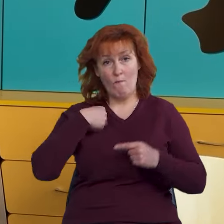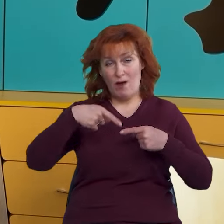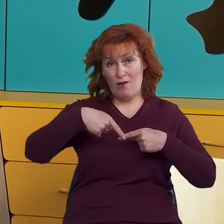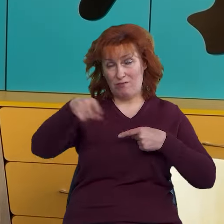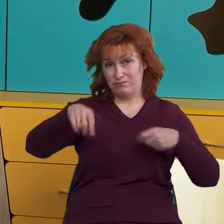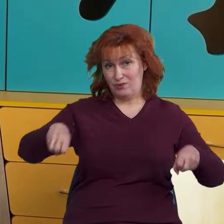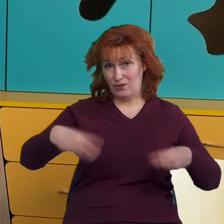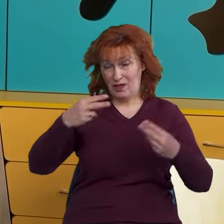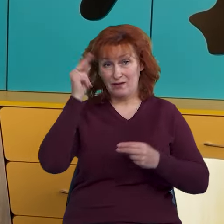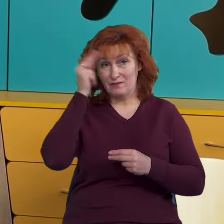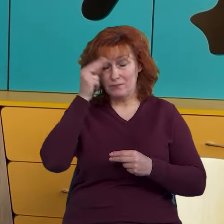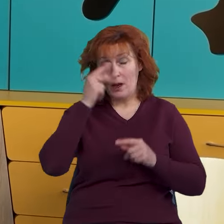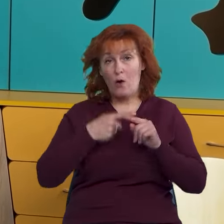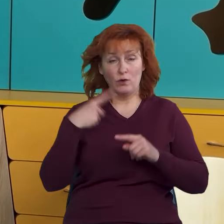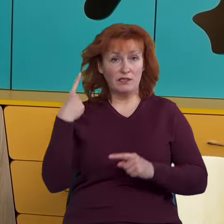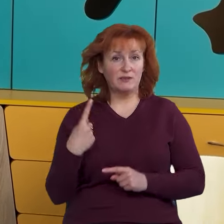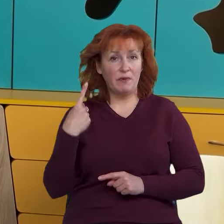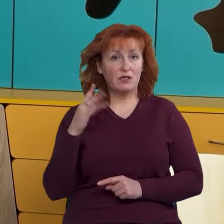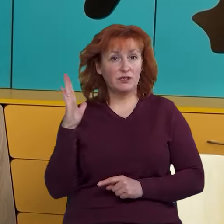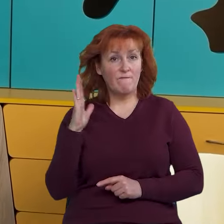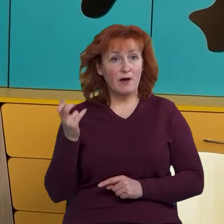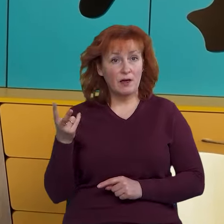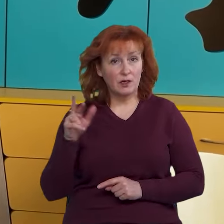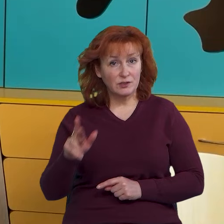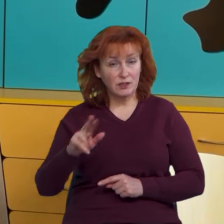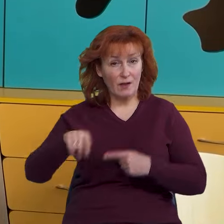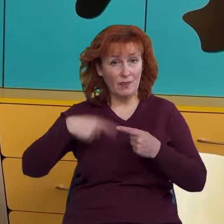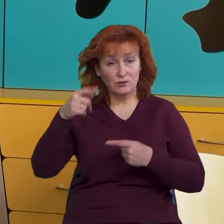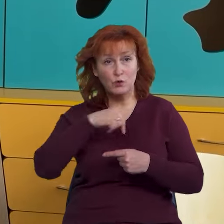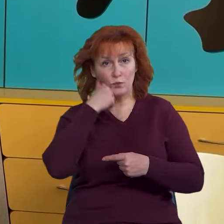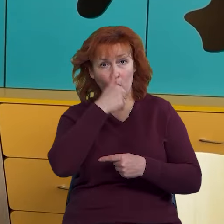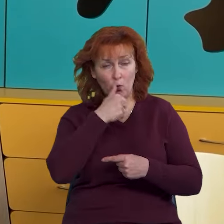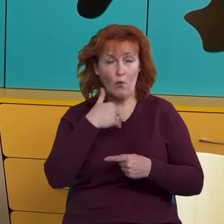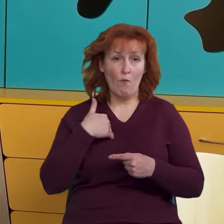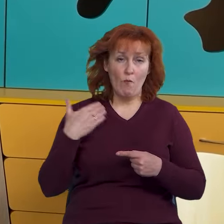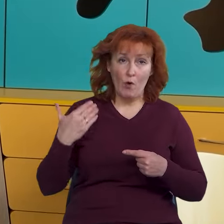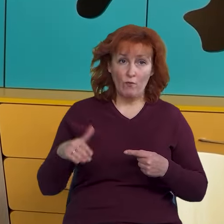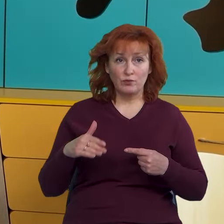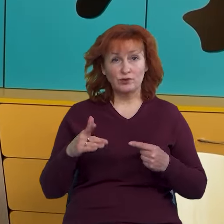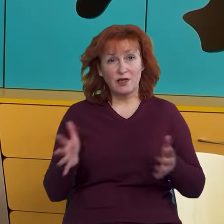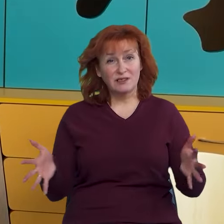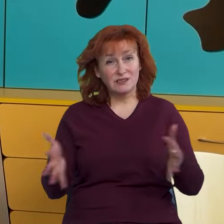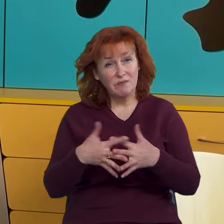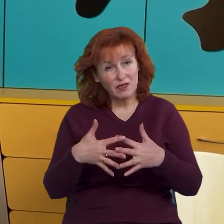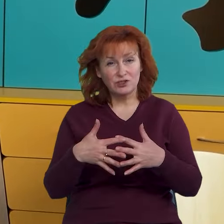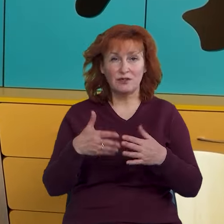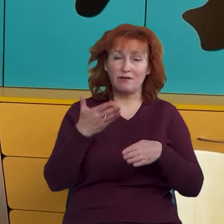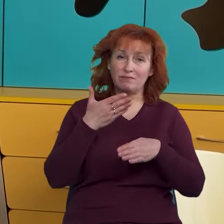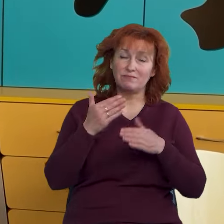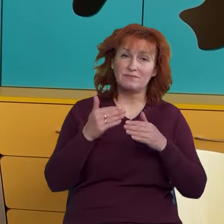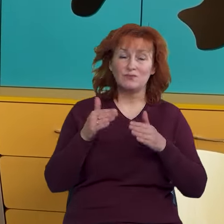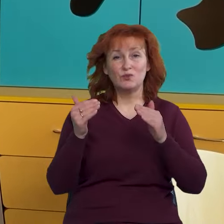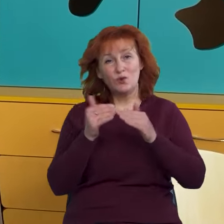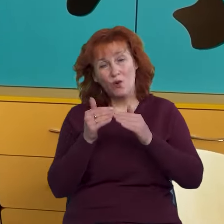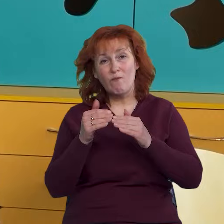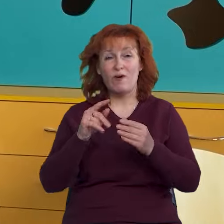онлайн режимі. Із 1 вересня вже наступного року навчального ми пішли на змішаний формат навчання.